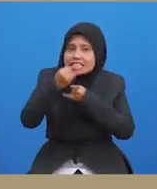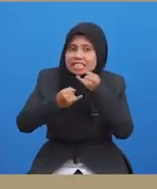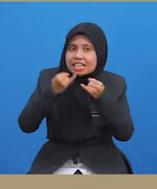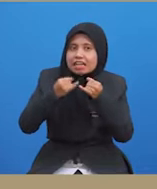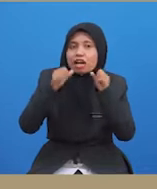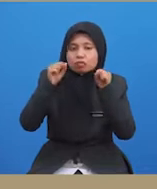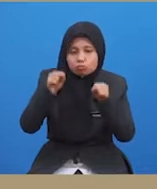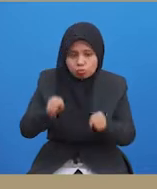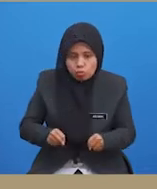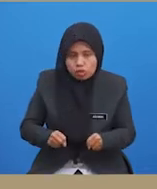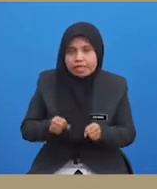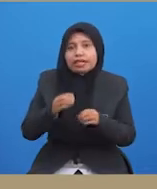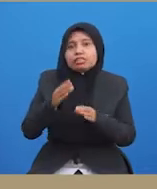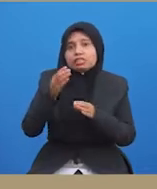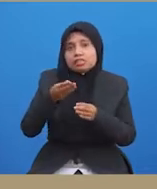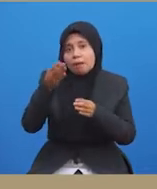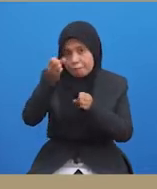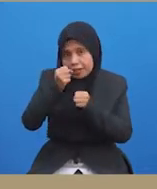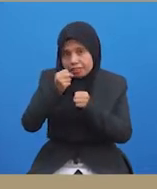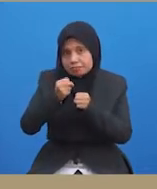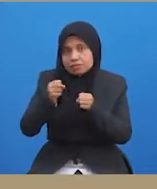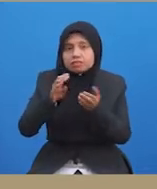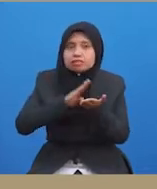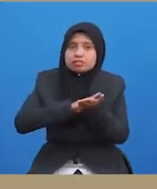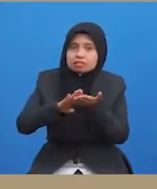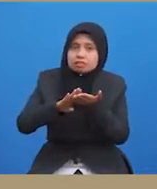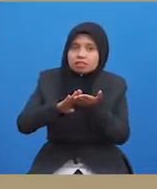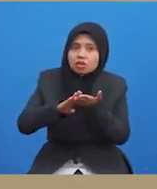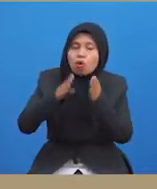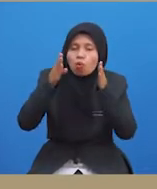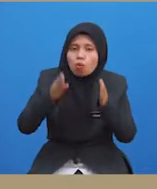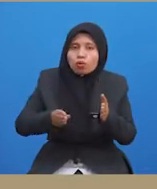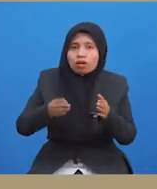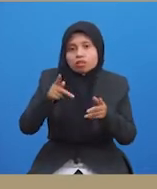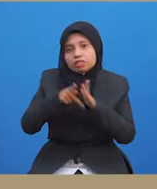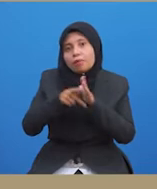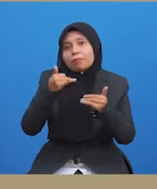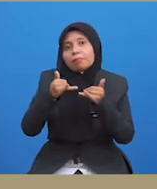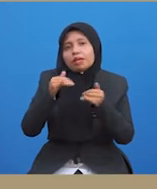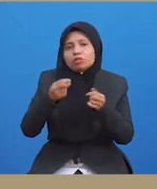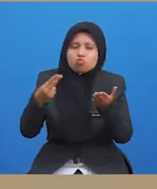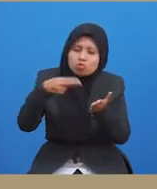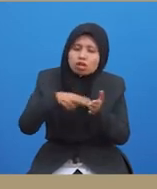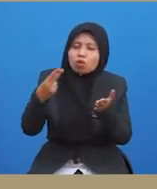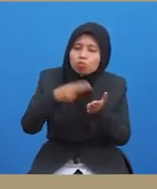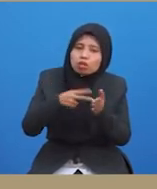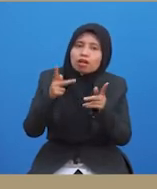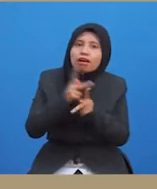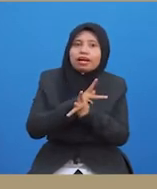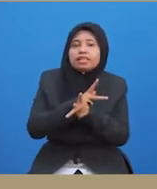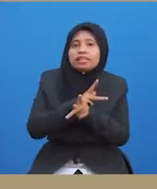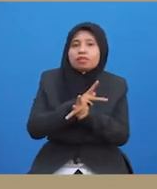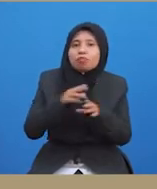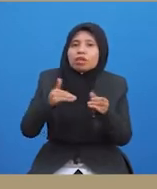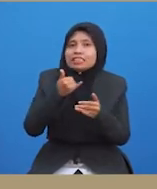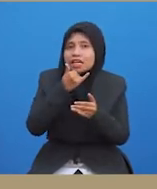boleh dicapai secara bersih. Atlet yang melakukan kesalahan yang sama berulang kali perlu